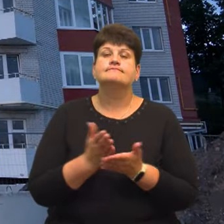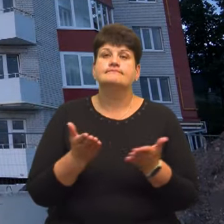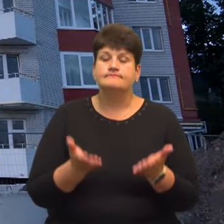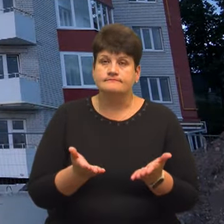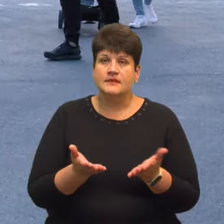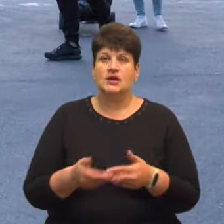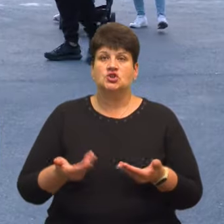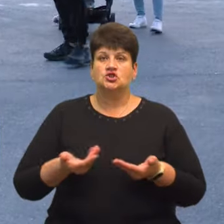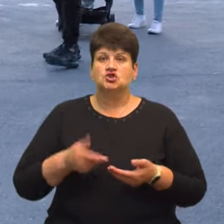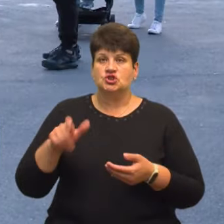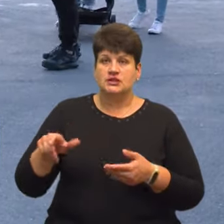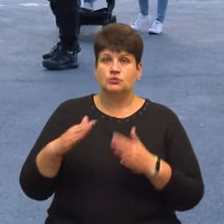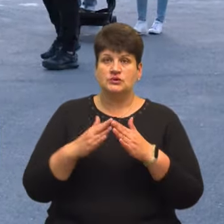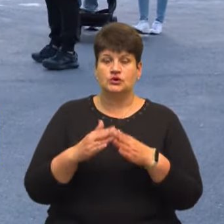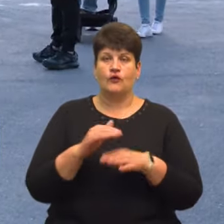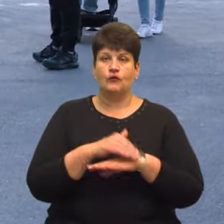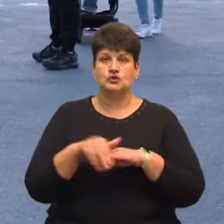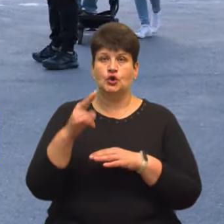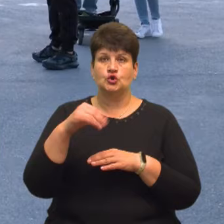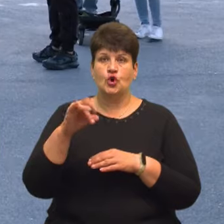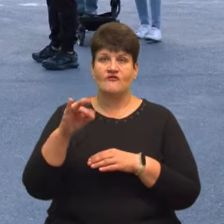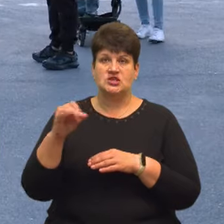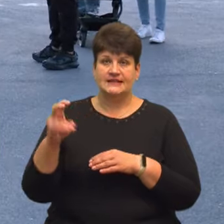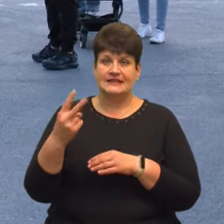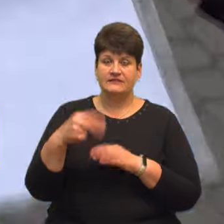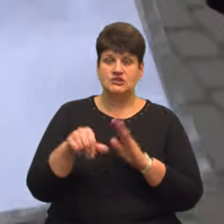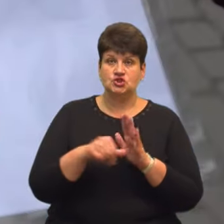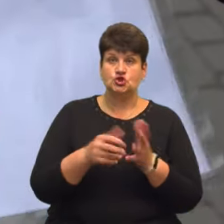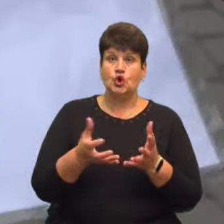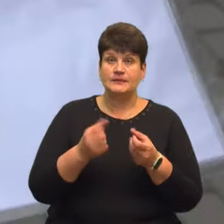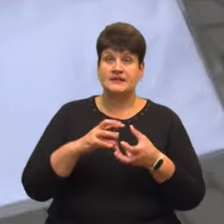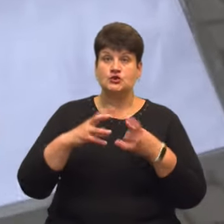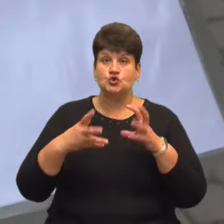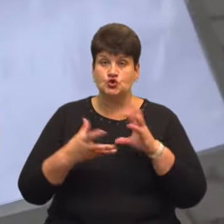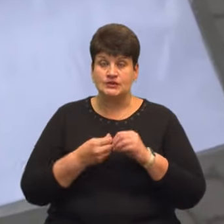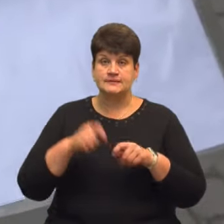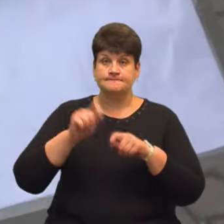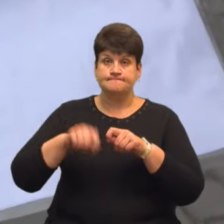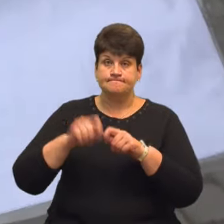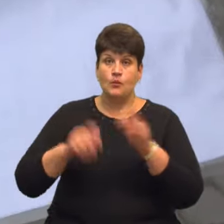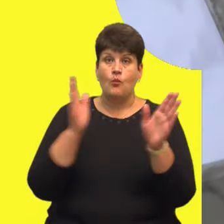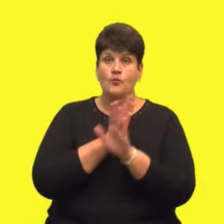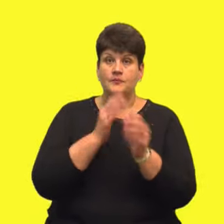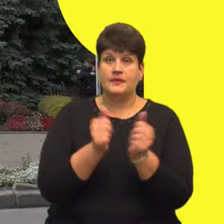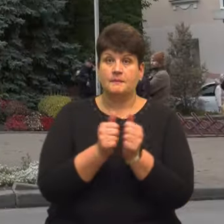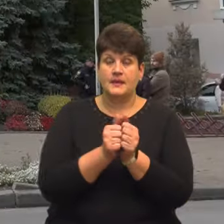вулиці Довженка, 26, у Тернополі отримали результати замірів токсичних речовин у повітрі поряд з відкритим колектором.